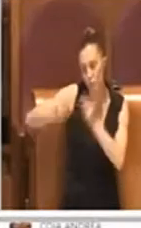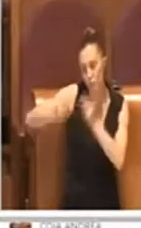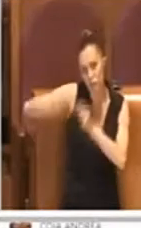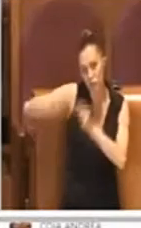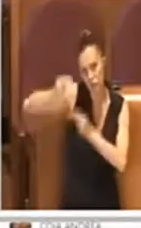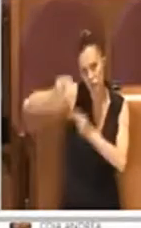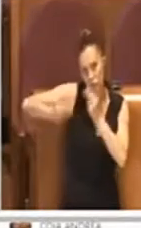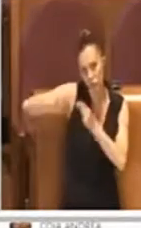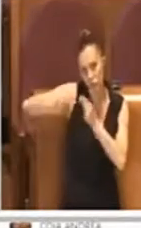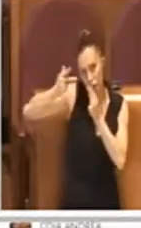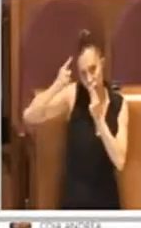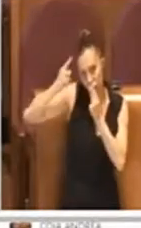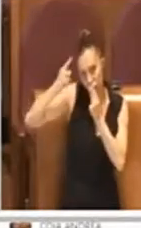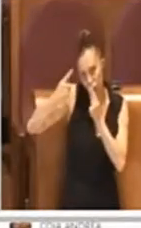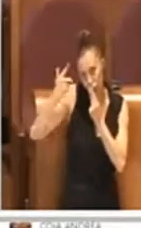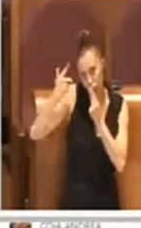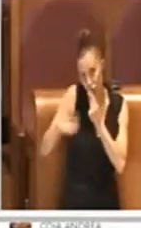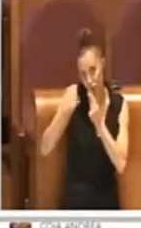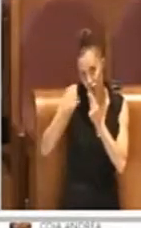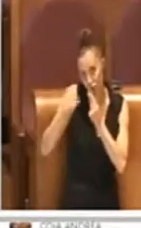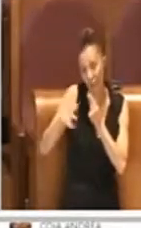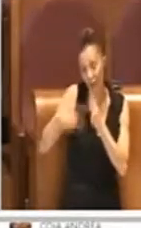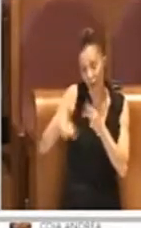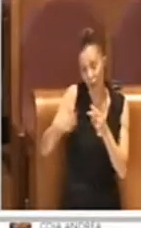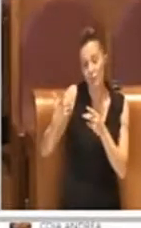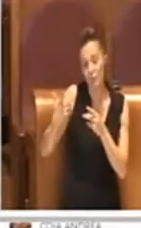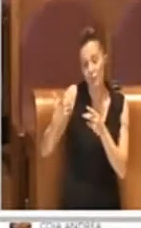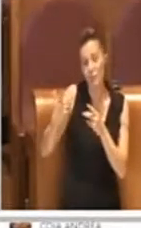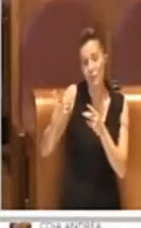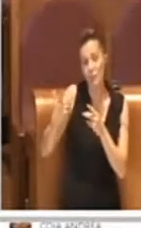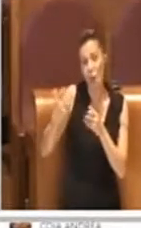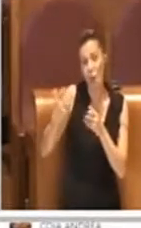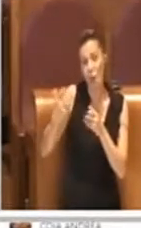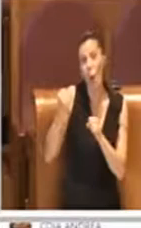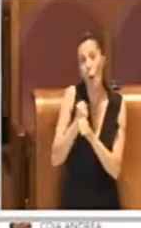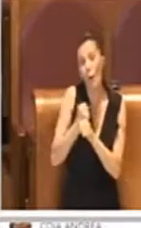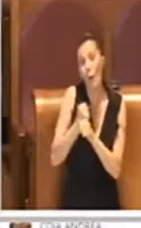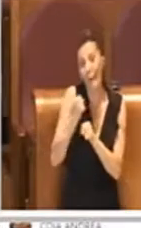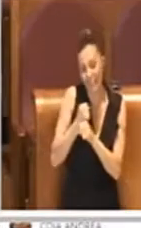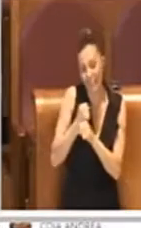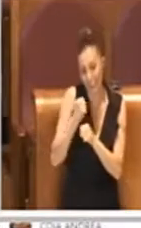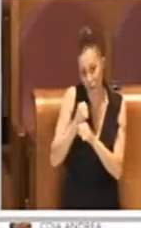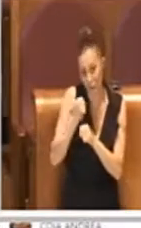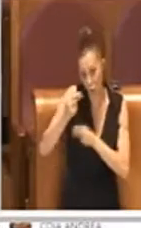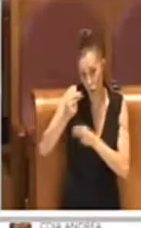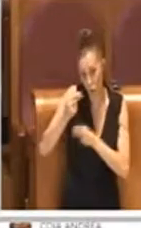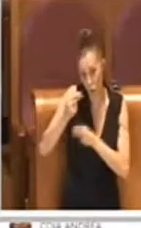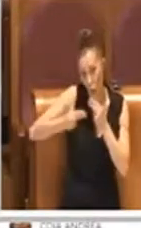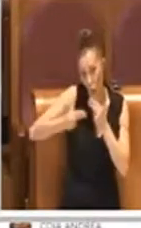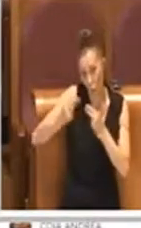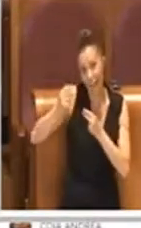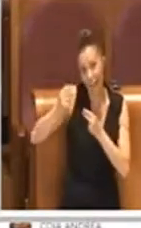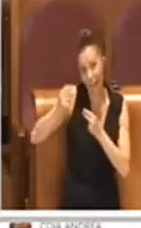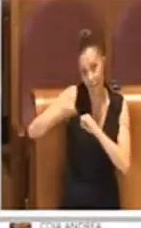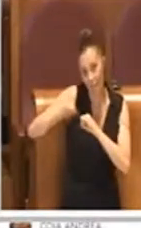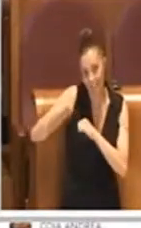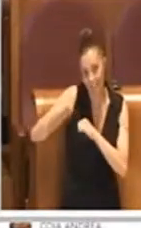opportune operazioni amministrative possono essere poi utilizzati per la